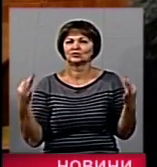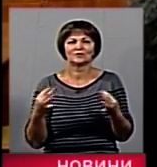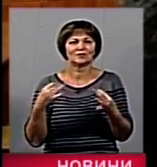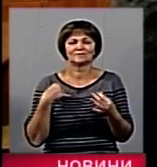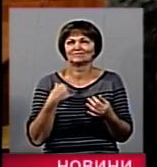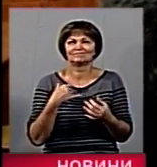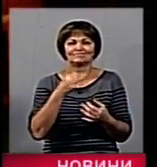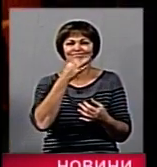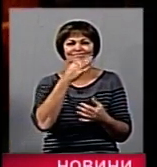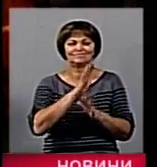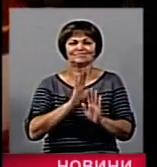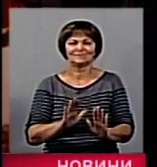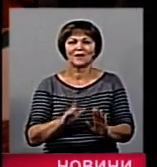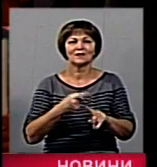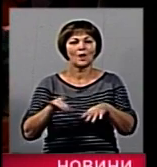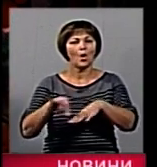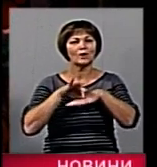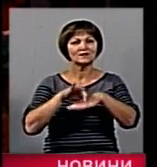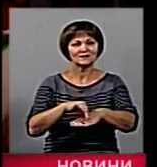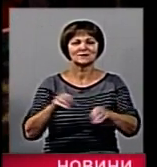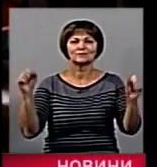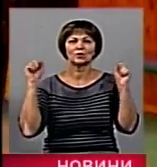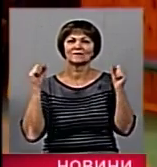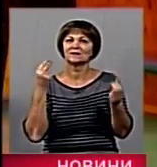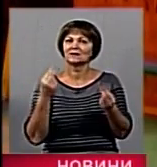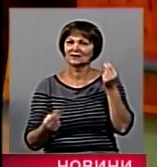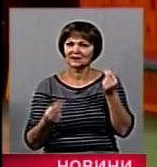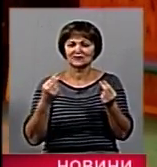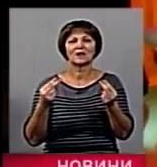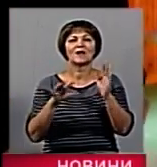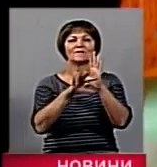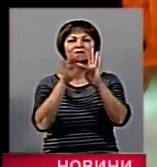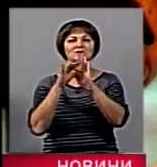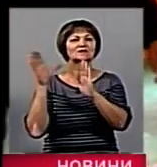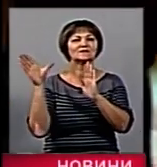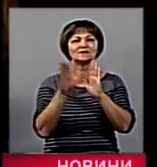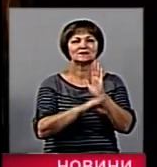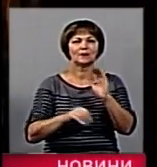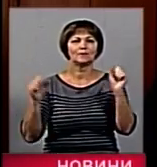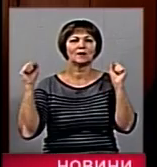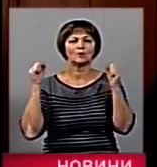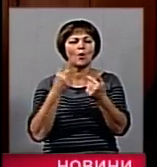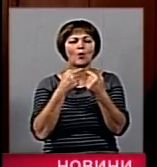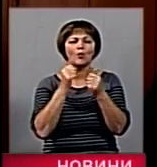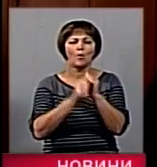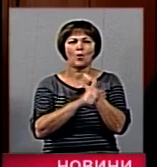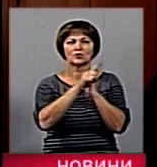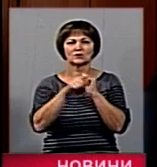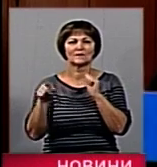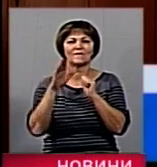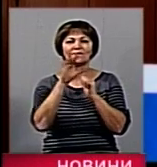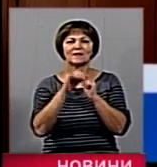цікавішого, ніж шахів. Організатори спортивних ігор відзначили всіх переможців у кожному виді програми. Приємно те, що